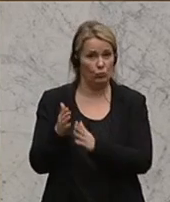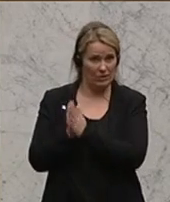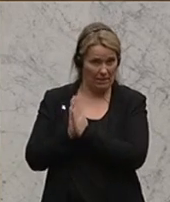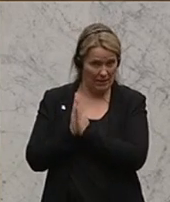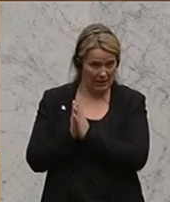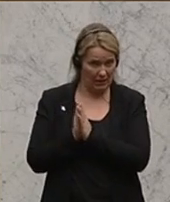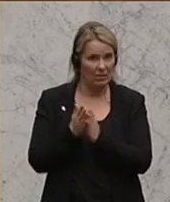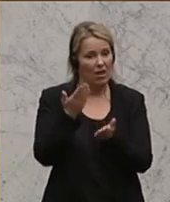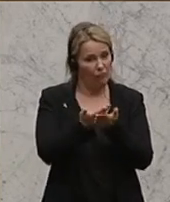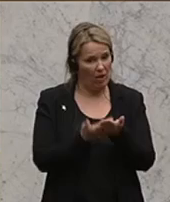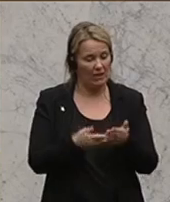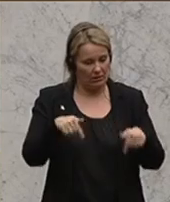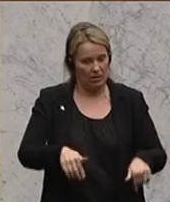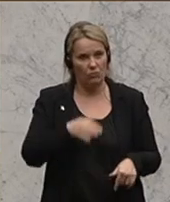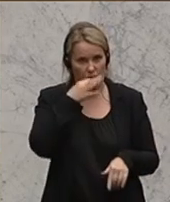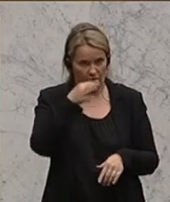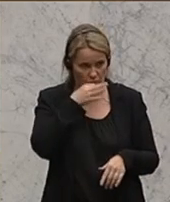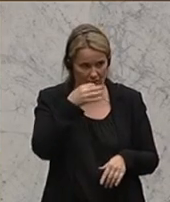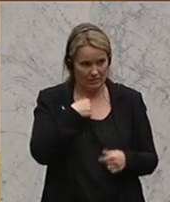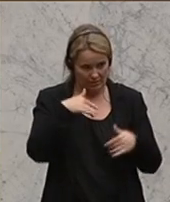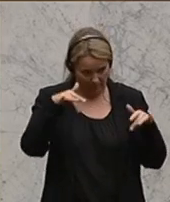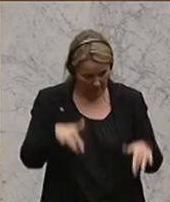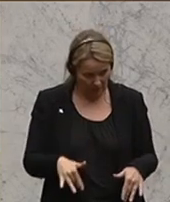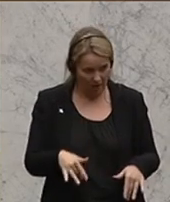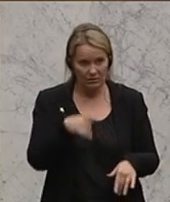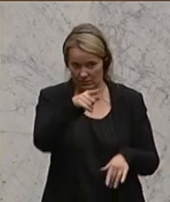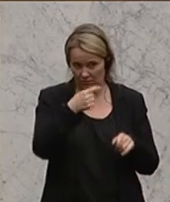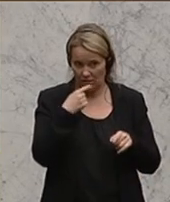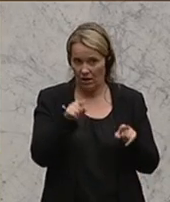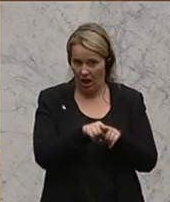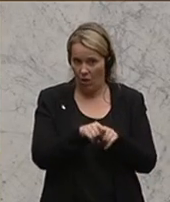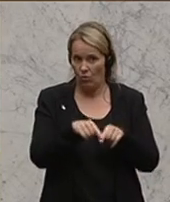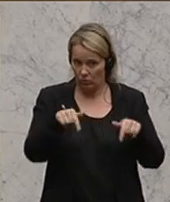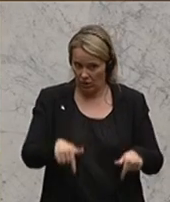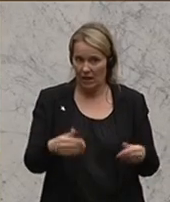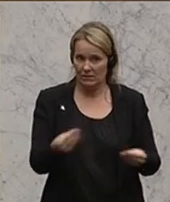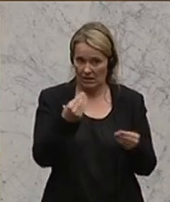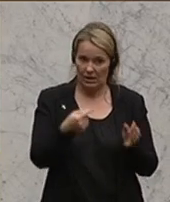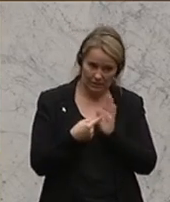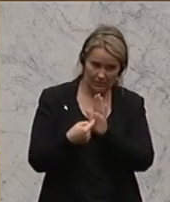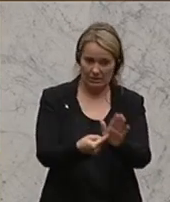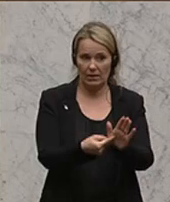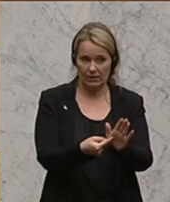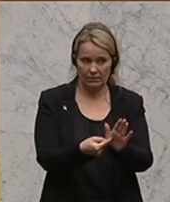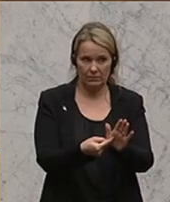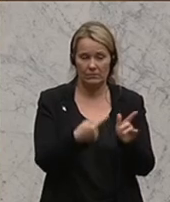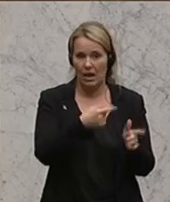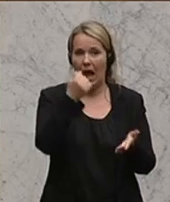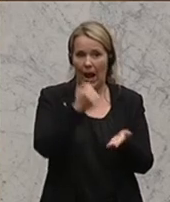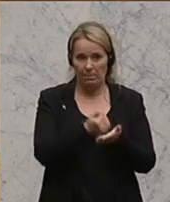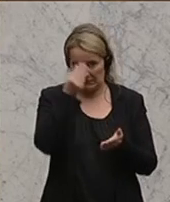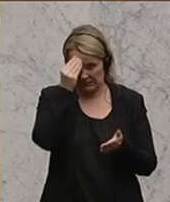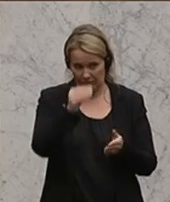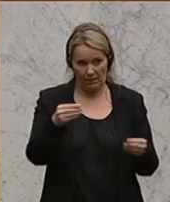folgende Fakten hier vorzutragen. Ich habe hier, und das haben Sie auch gesagt, man soll hier bitte auch Dinge vorlegen, den